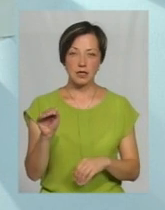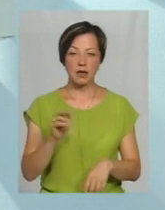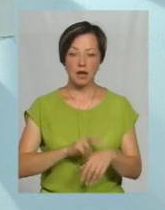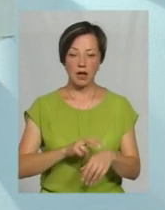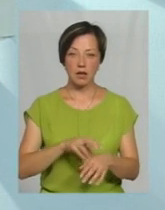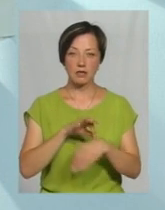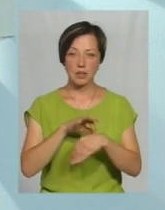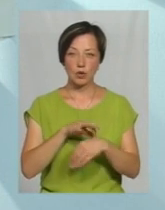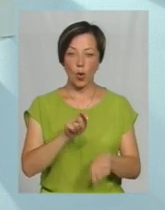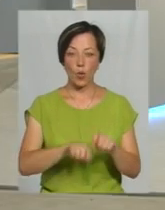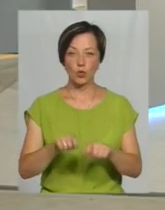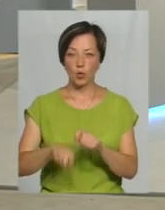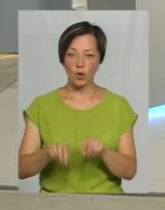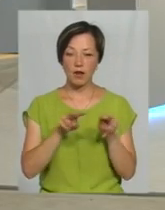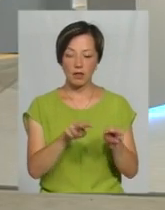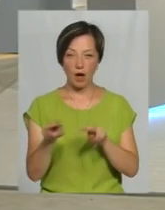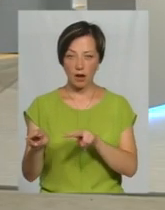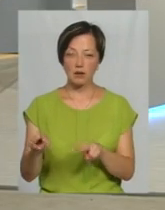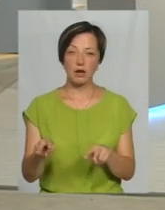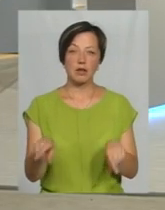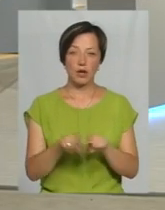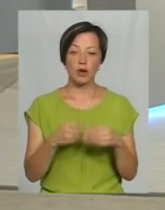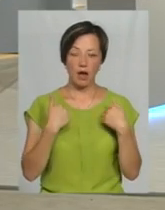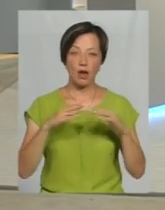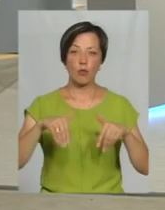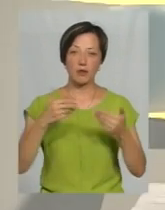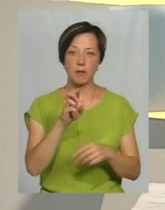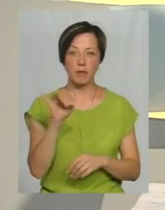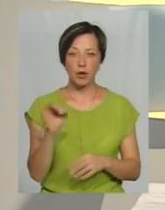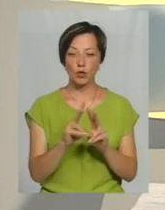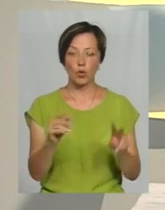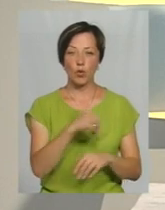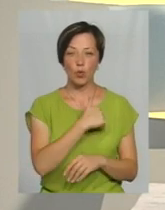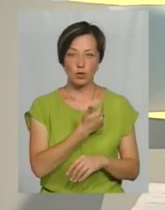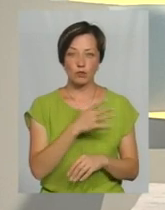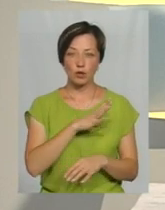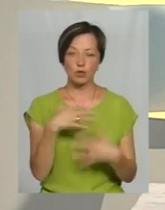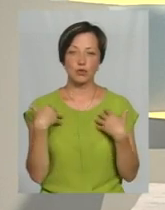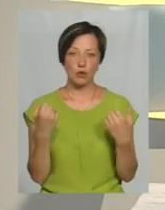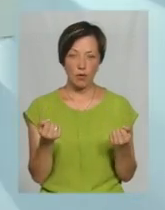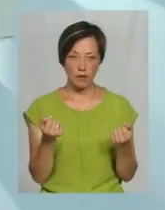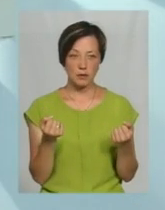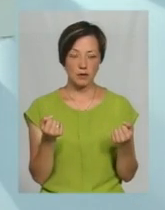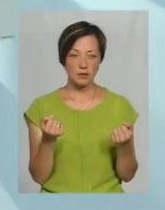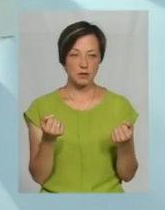дійснюють контроль і нагляд. Так що я рекомендував би, хто хоче бути здоровим,